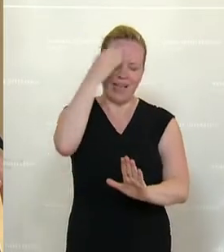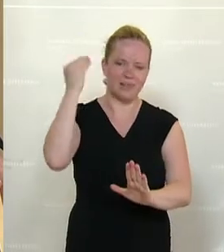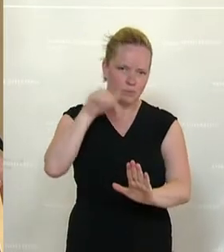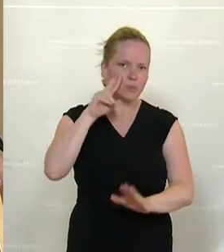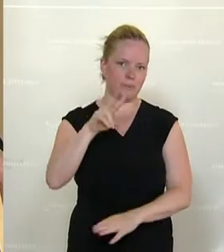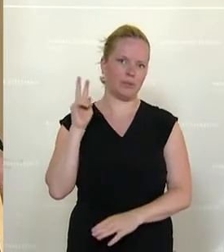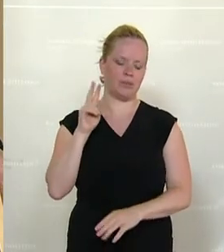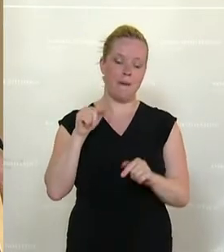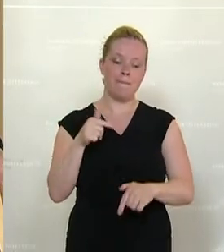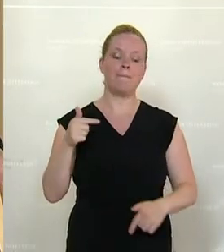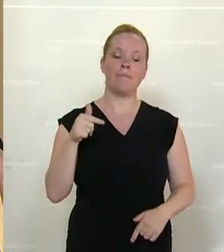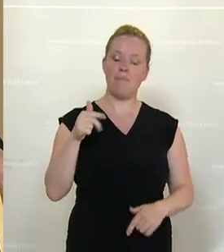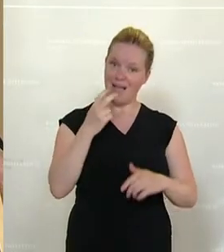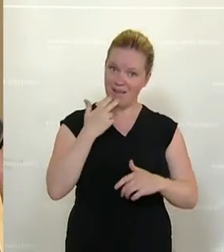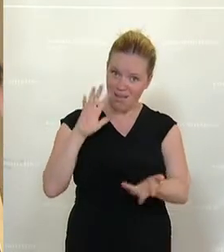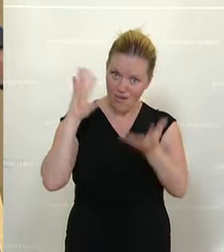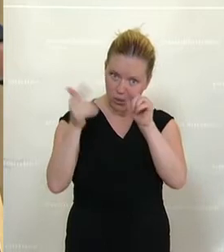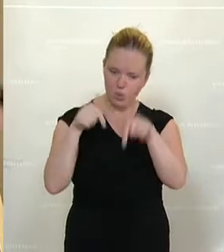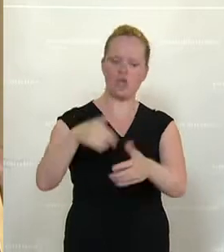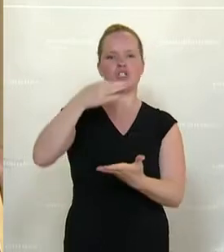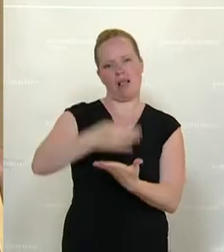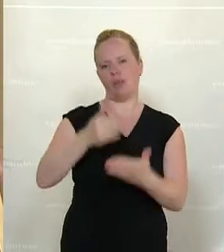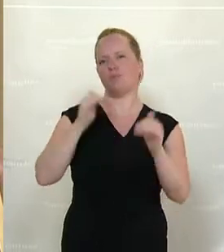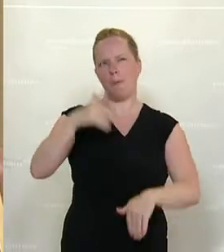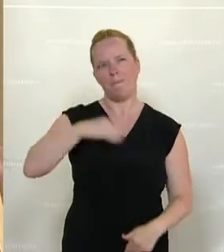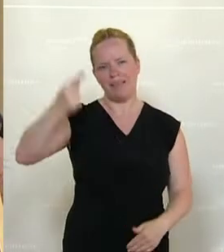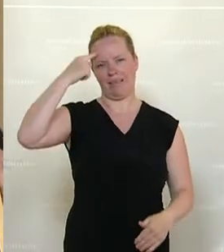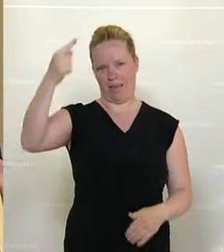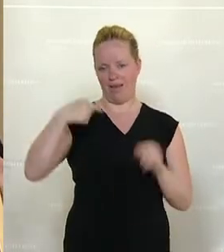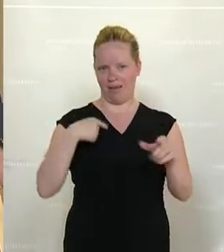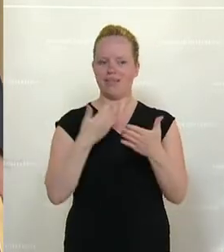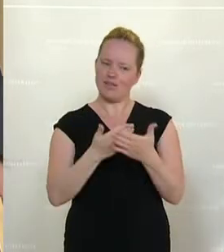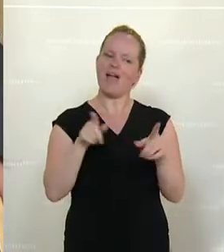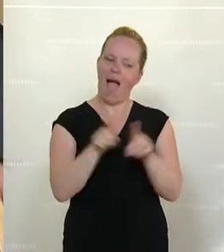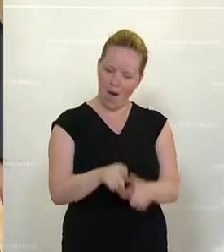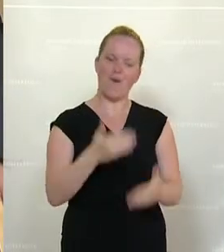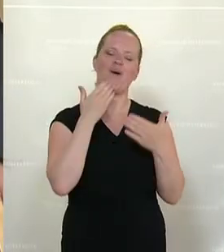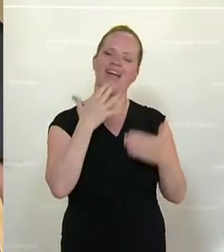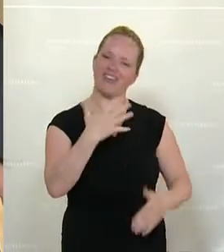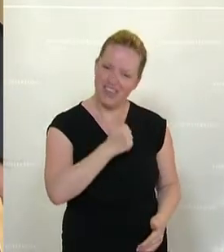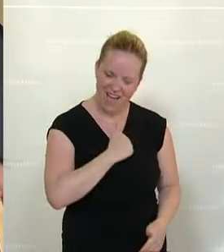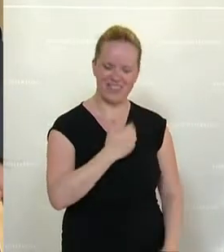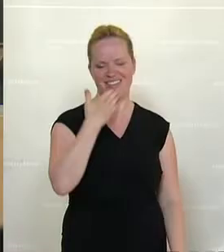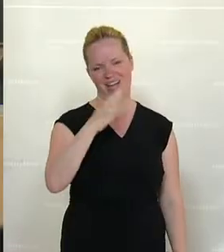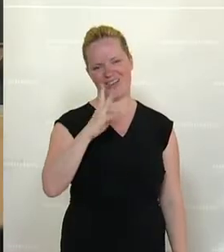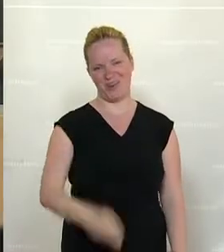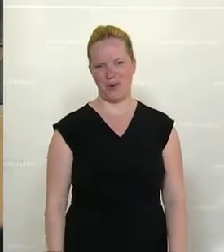Standort bei der Energiewende mitdenken. Und das, denke ich, ist auch gelungen. Also dafür auch ein herzliches Dankeschön.